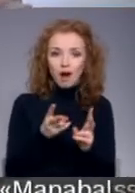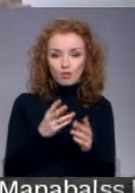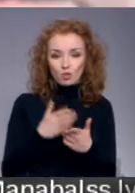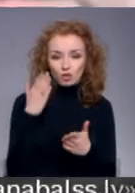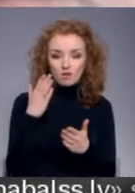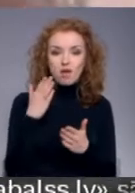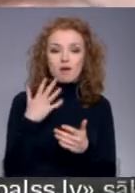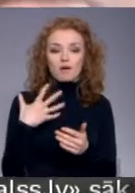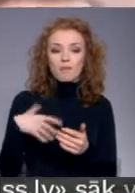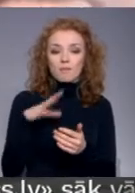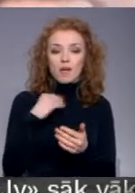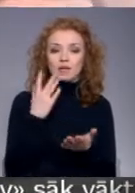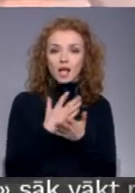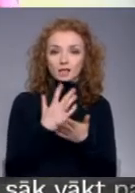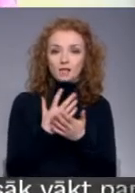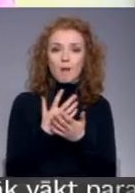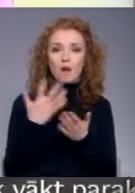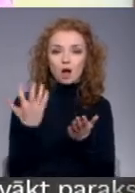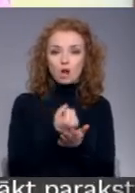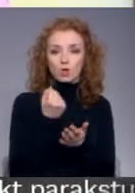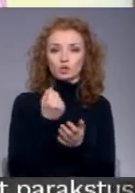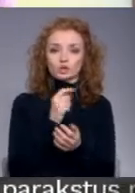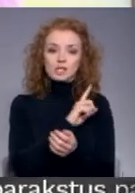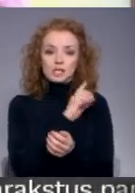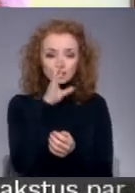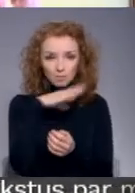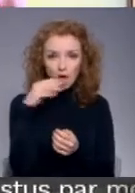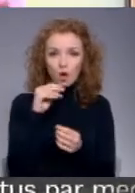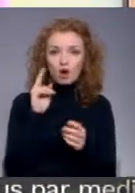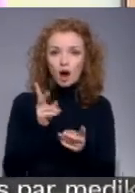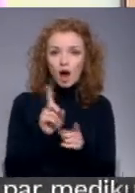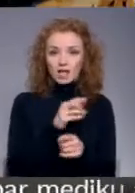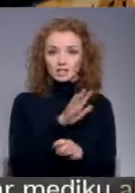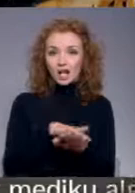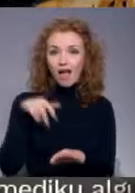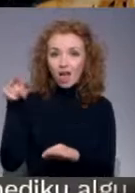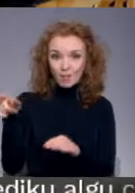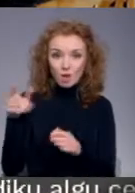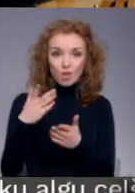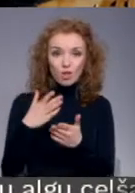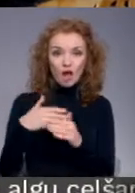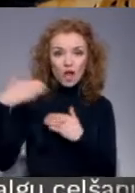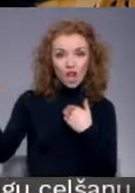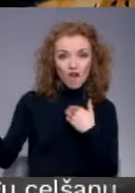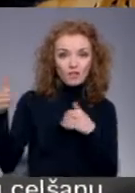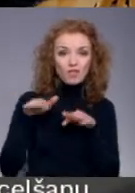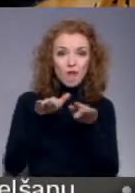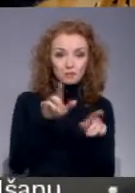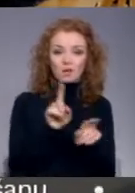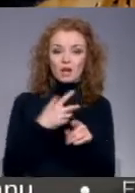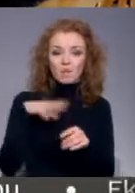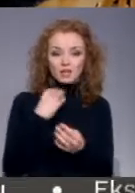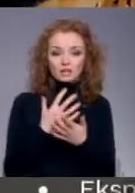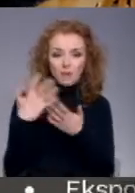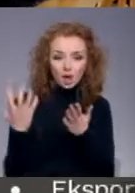raduši iespējas līdzīgi, kā arī saimas šobrīd runā par attālināto darbību. Tad arī mēs esam raduši šo